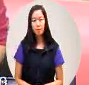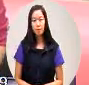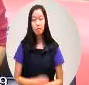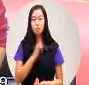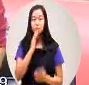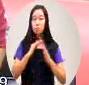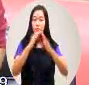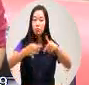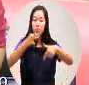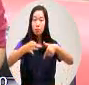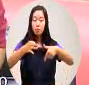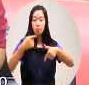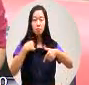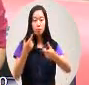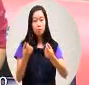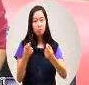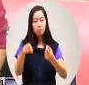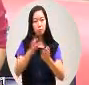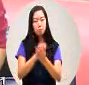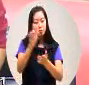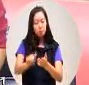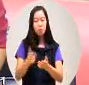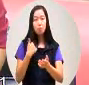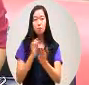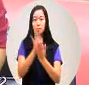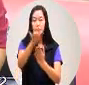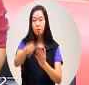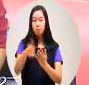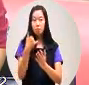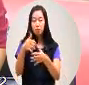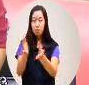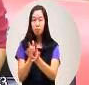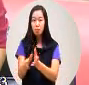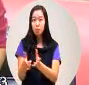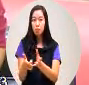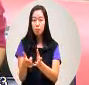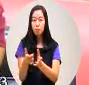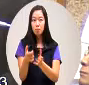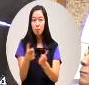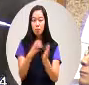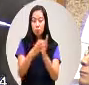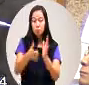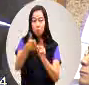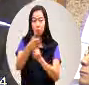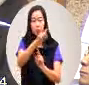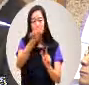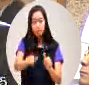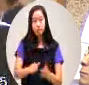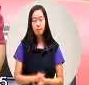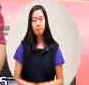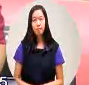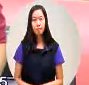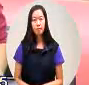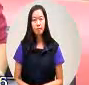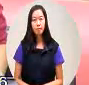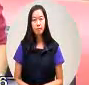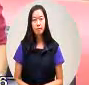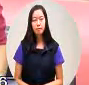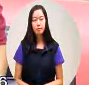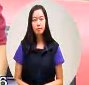市价部分我有跟市长会比较熟因为以后这个这个部分是市长会比较熟因为会比较熟一点好